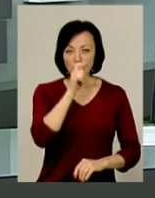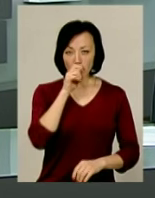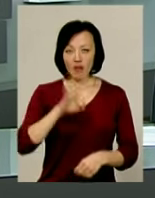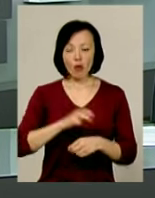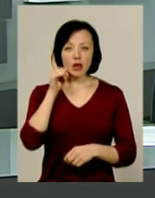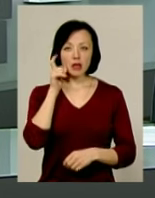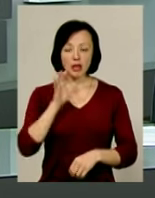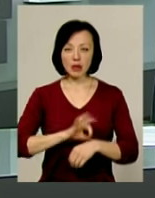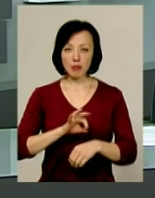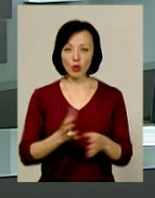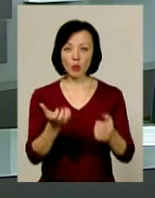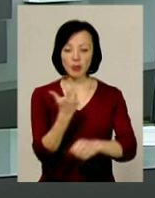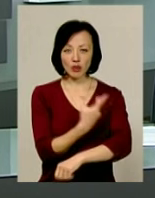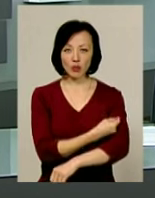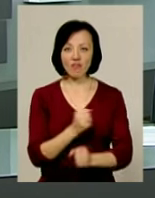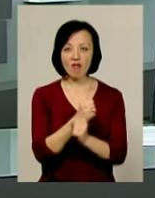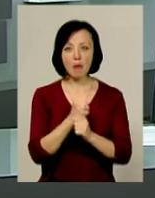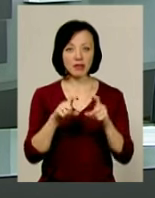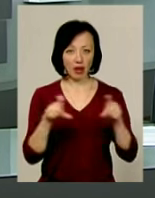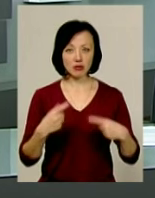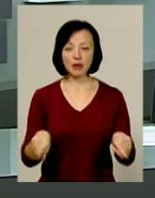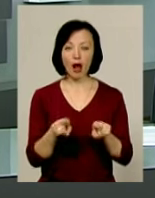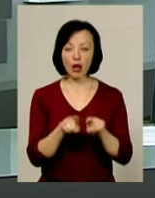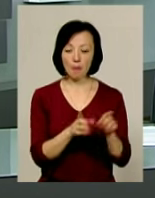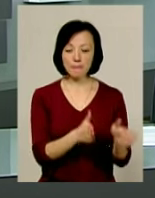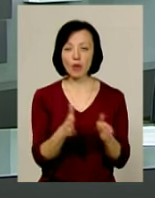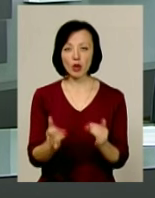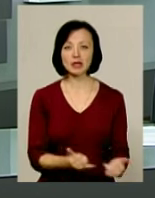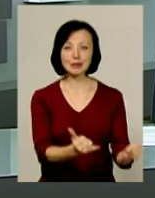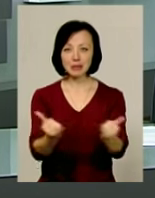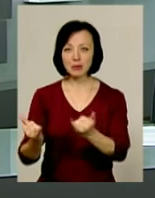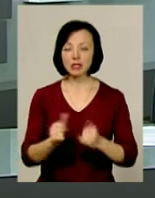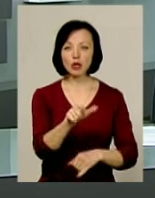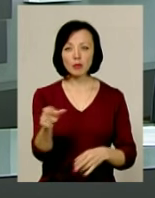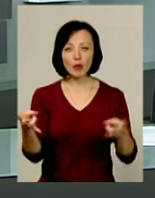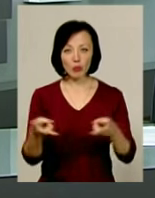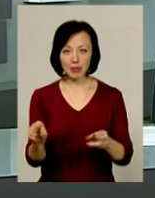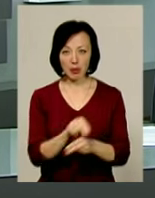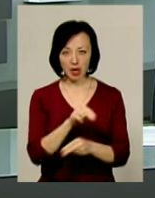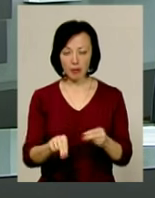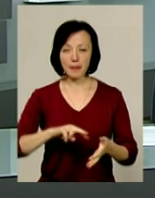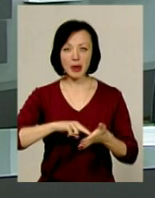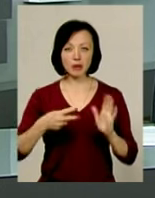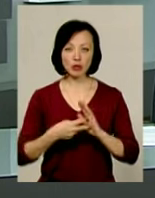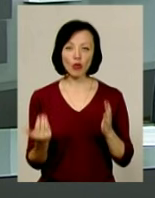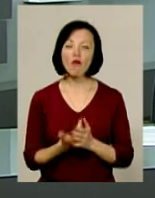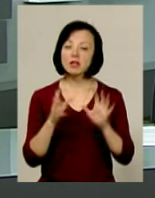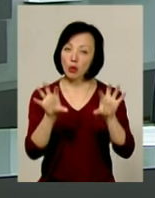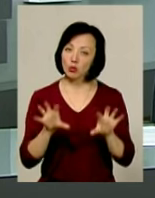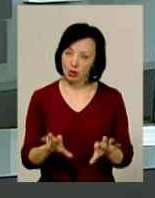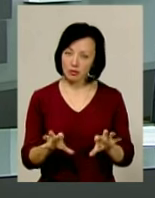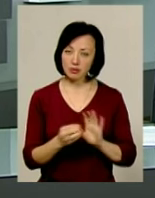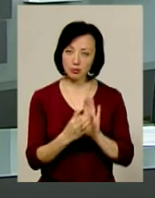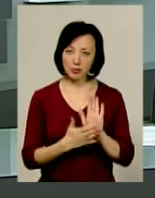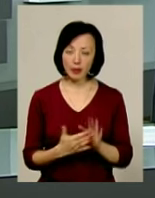діабет отримуватимуть інсуліни в аптеках. Такий механізм забезпечення пацієнтів необхідними ліками передбачає нове законодавство.